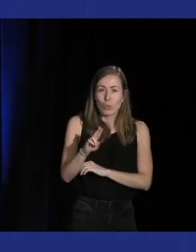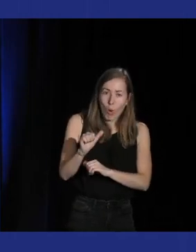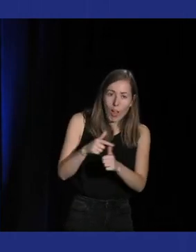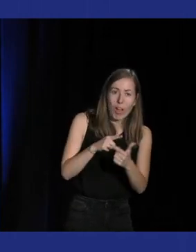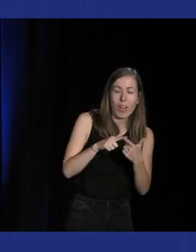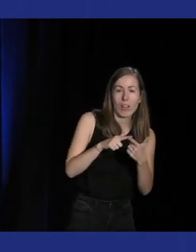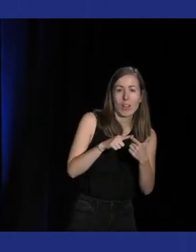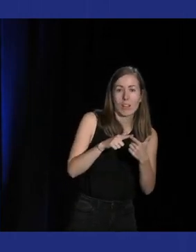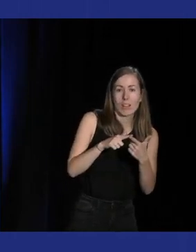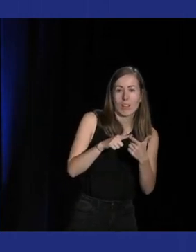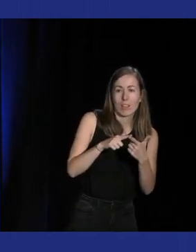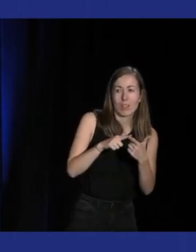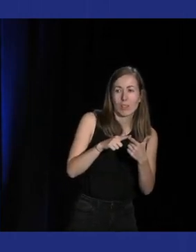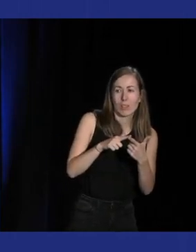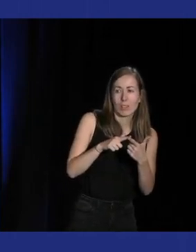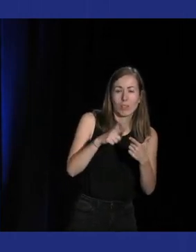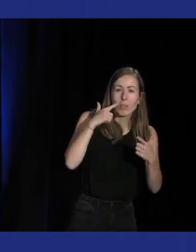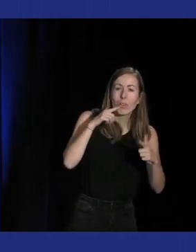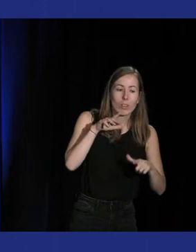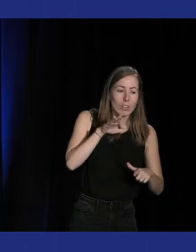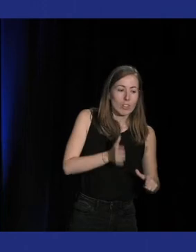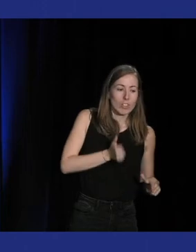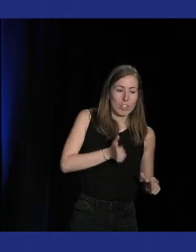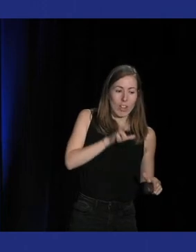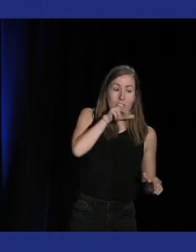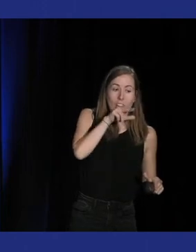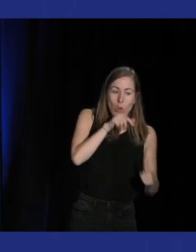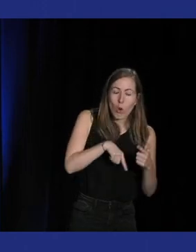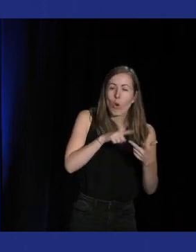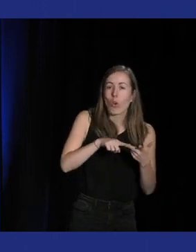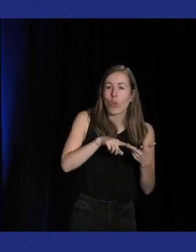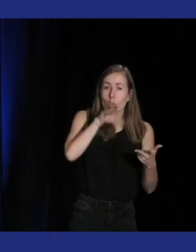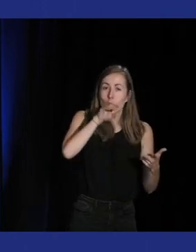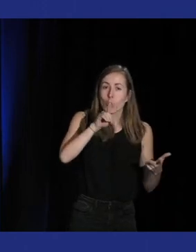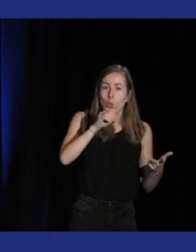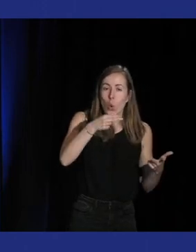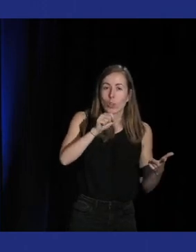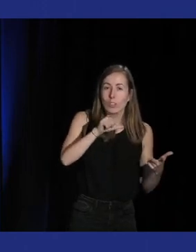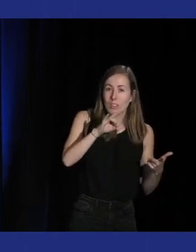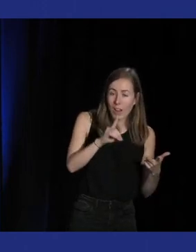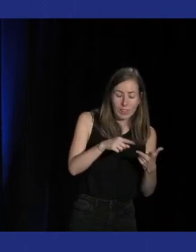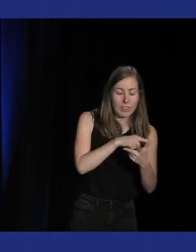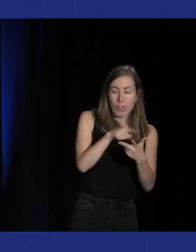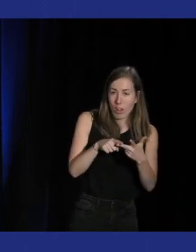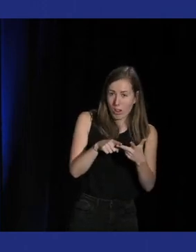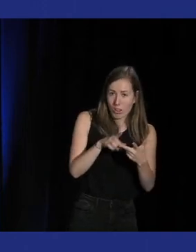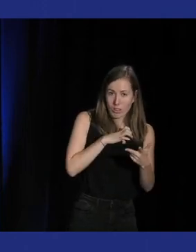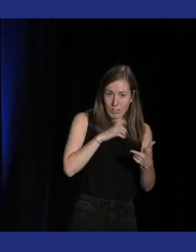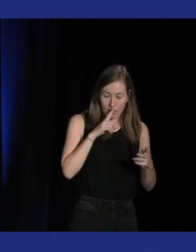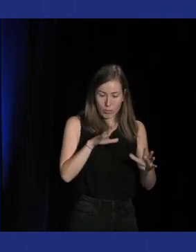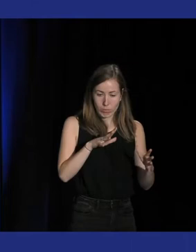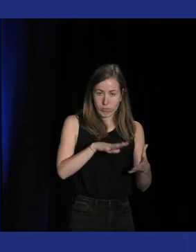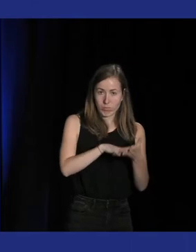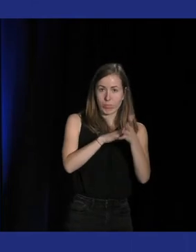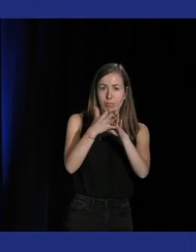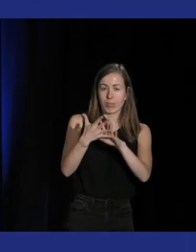qui avaient dans l'aspect RPG des jeux d'origine mais réussir à l'intégrer sur des lignes parce que si je me